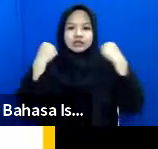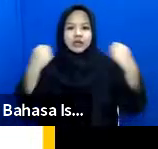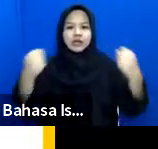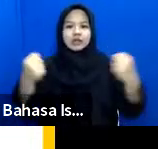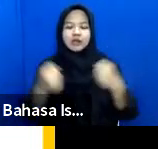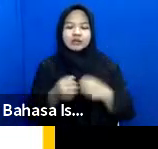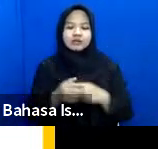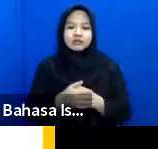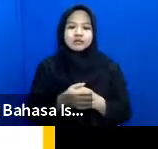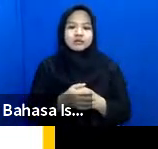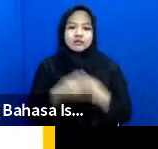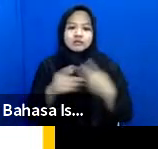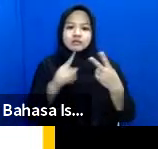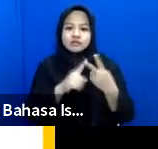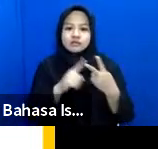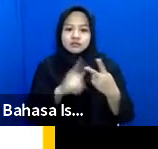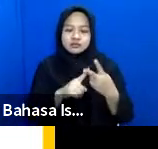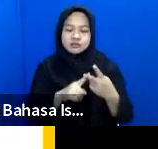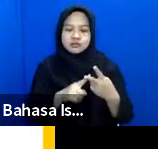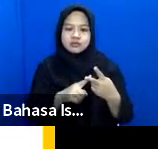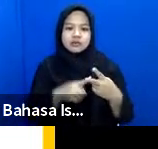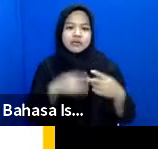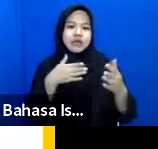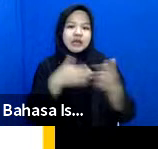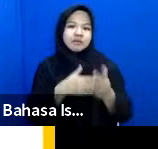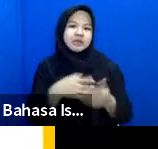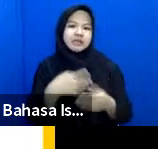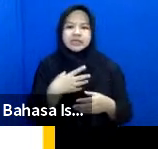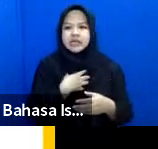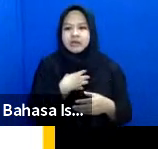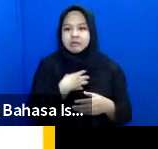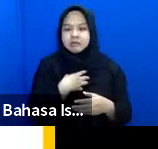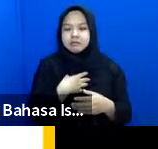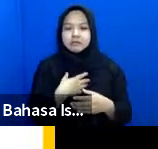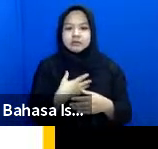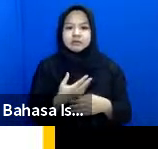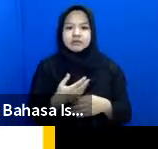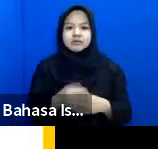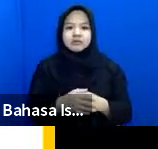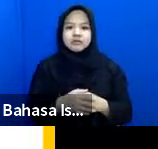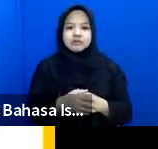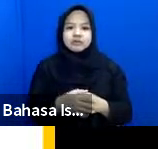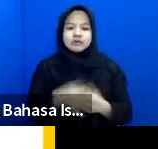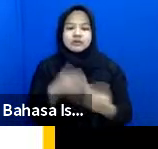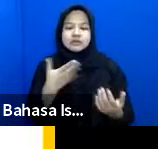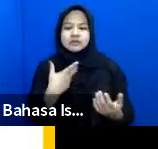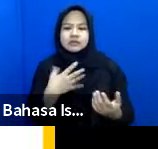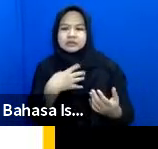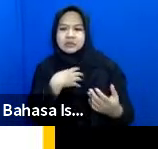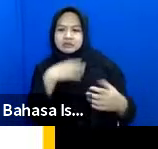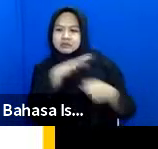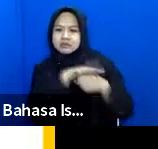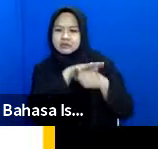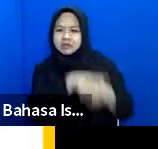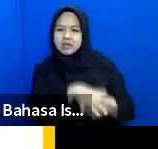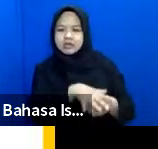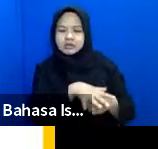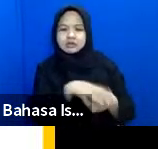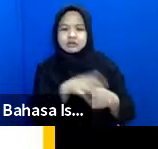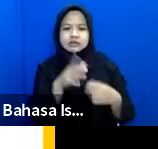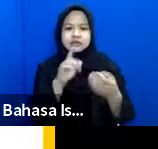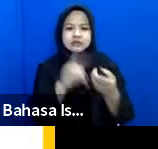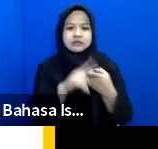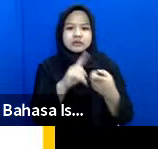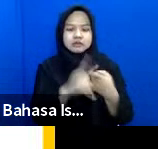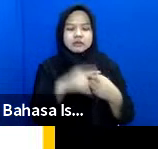kemudian yang kedua ada hambatan sikap dimana kita bersikap diskriminatif terhadap teman